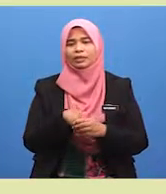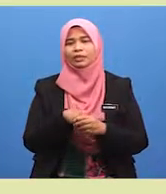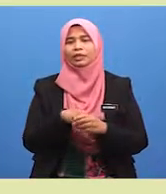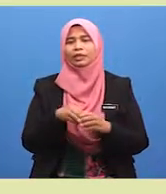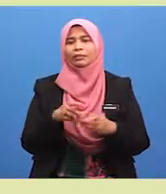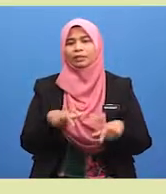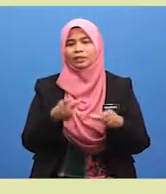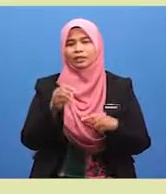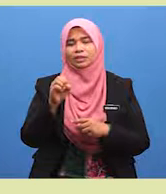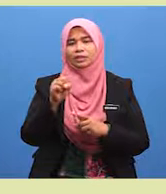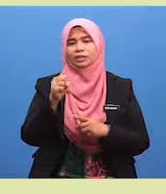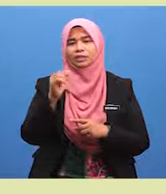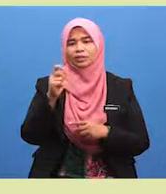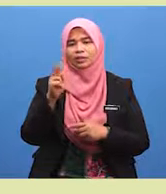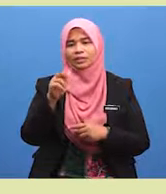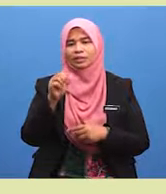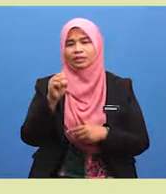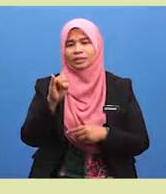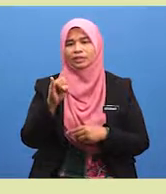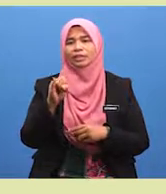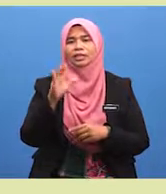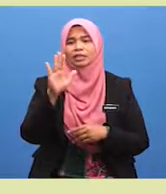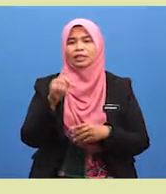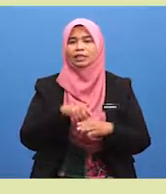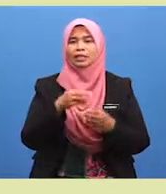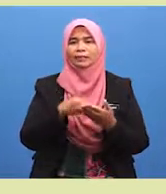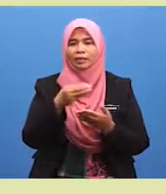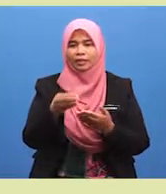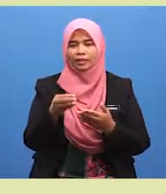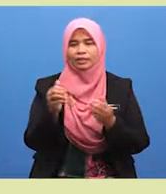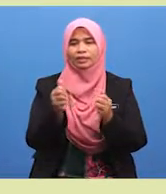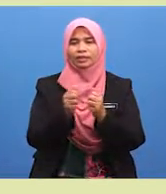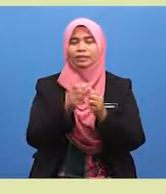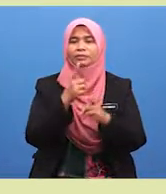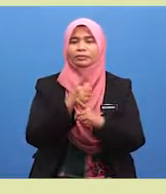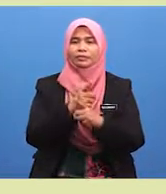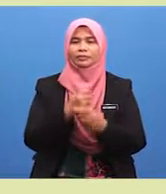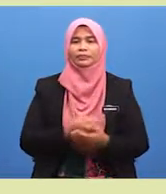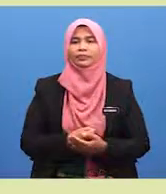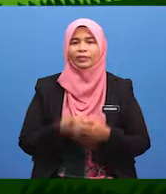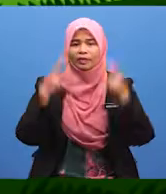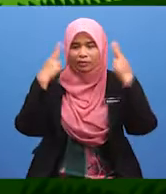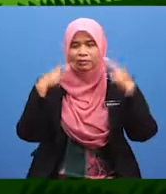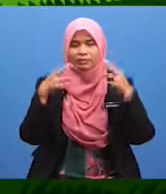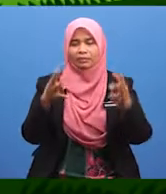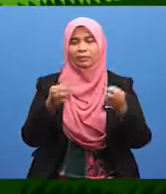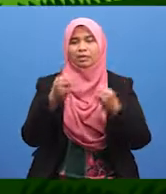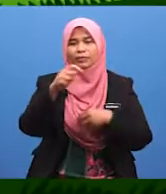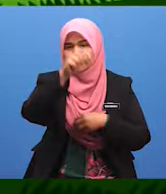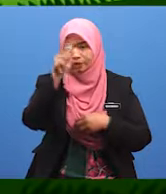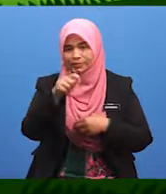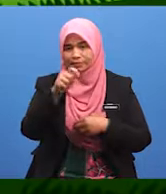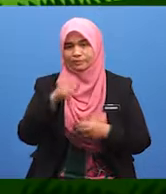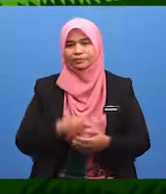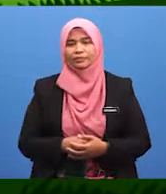melalui situasi yang diberikan dengan betul. Ustaz mahu